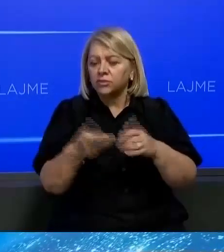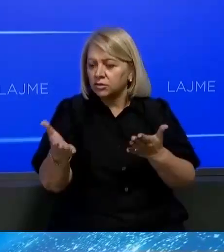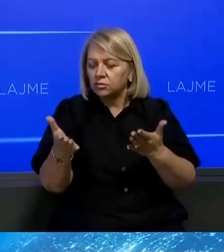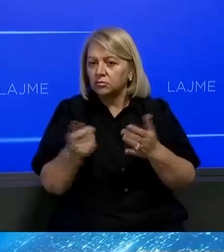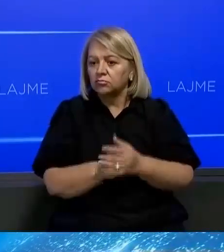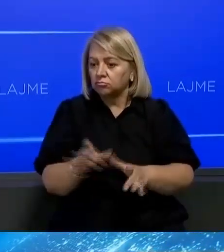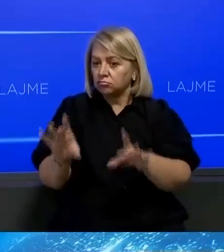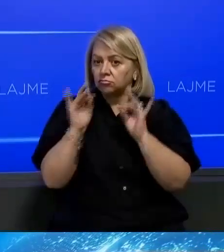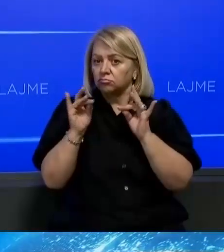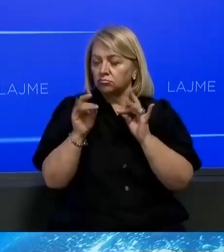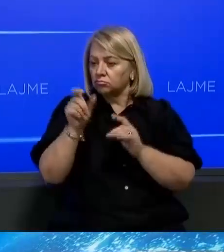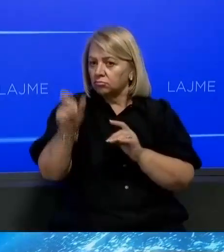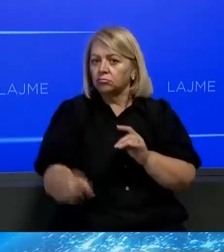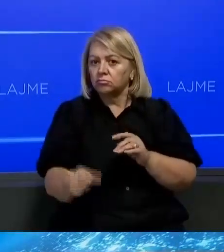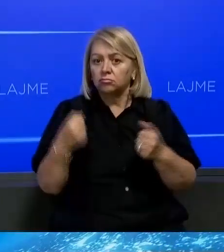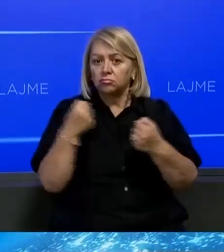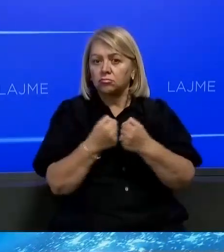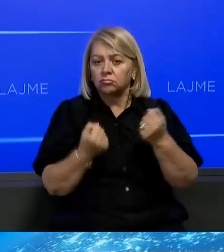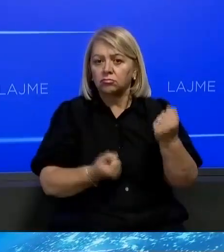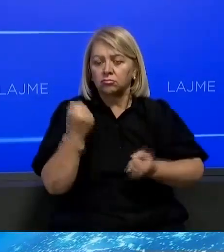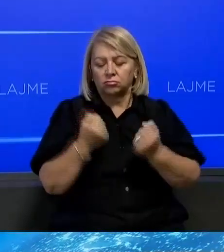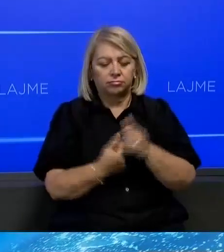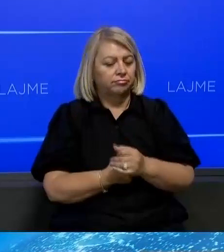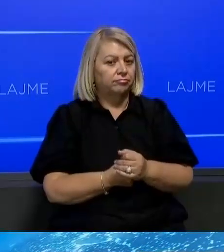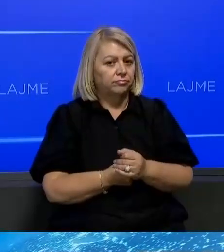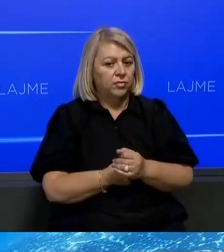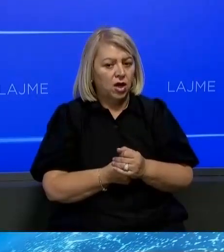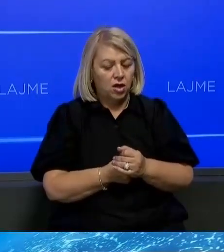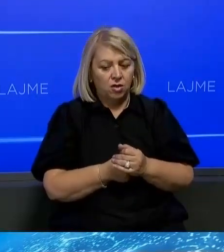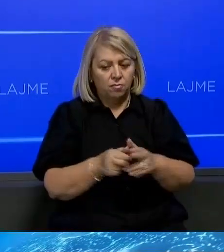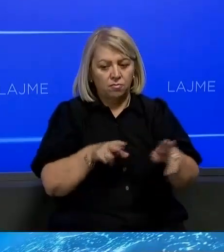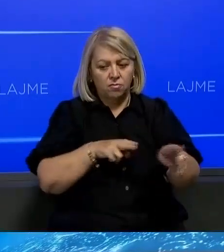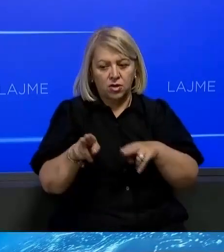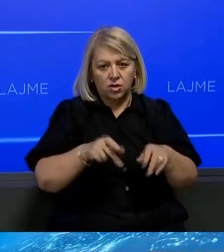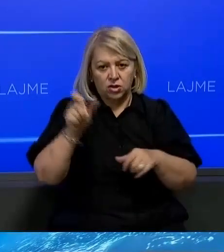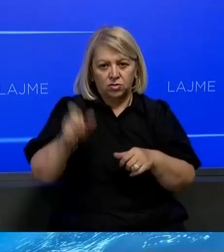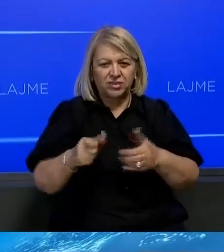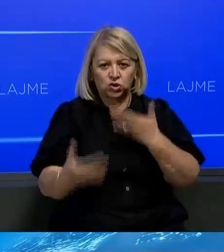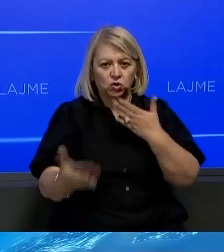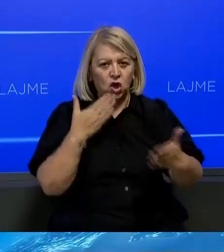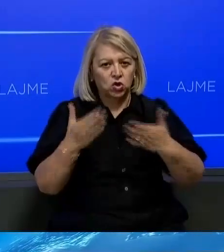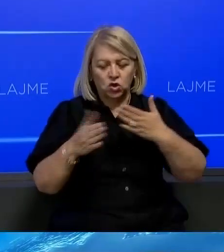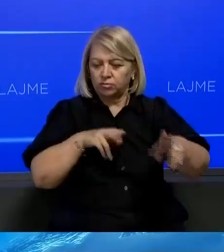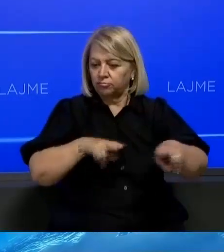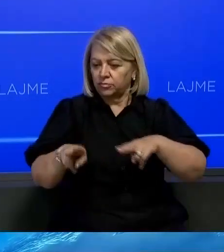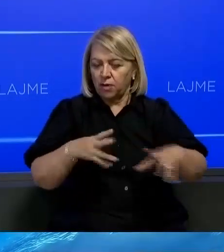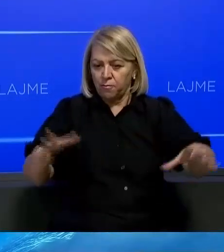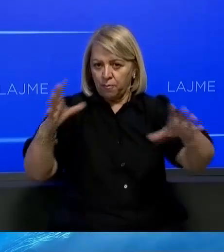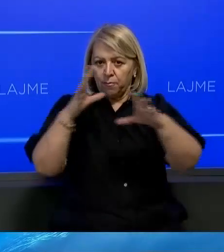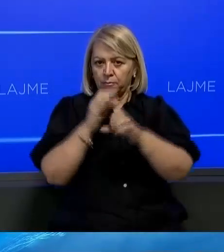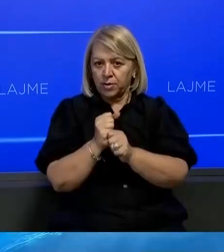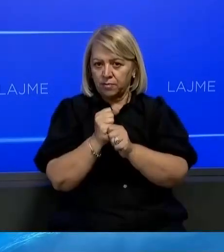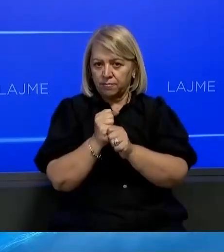personi që e ka goditur me makin? Realishtë prokuroria shtetit ka qenë me një saanë gjysore, me pasë përfundimit e